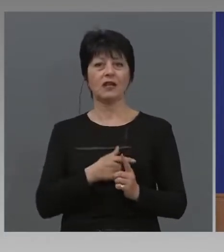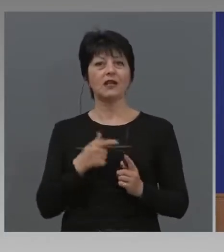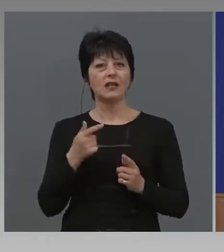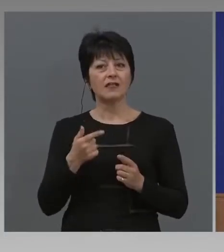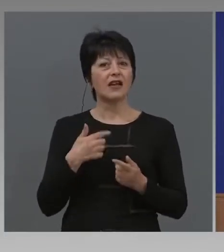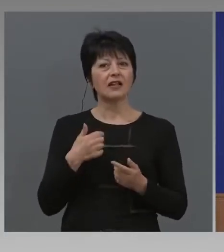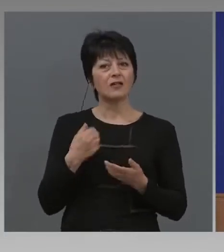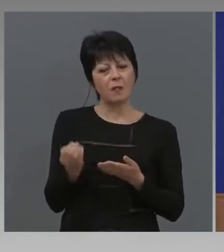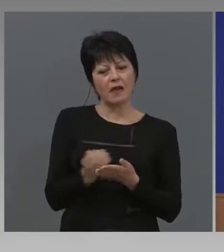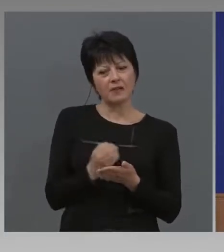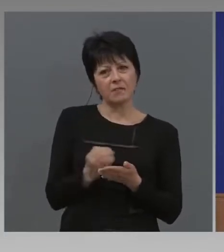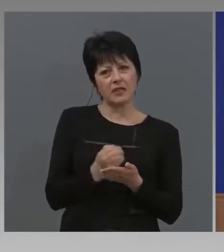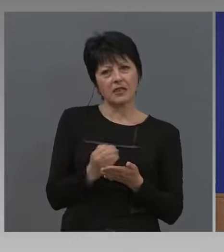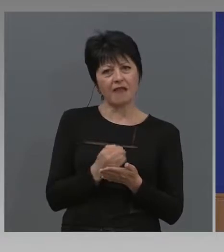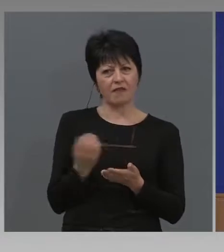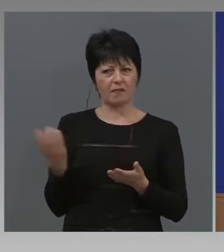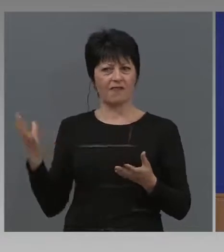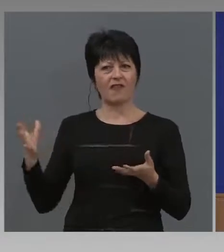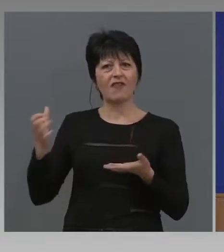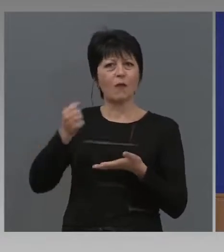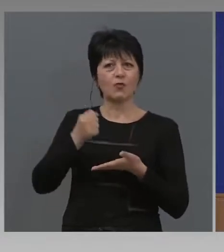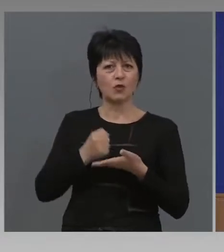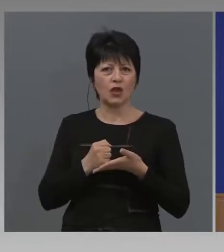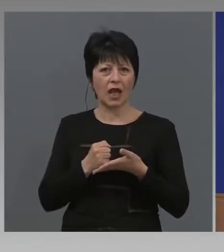бюджета има в момента се използват.